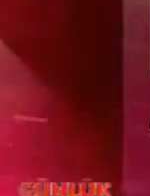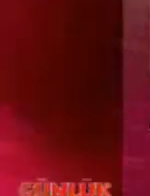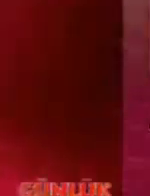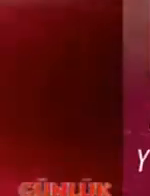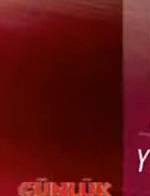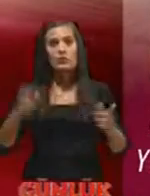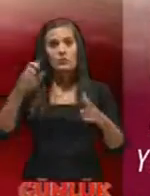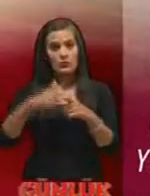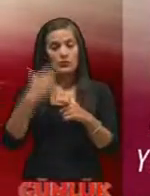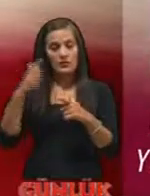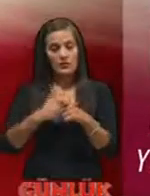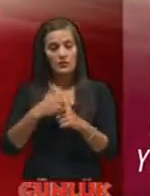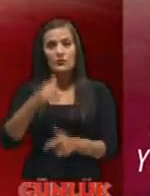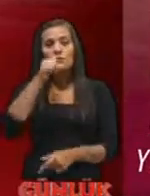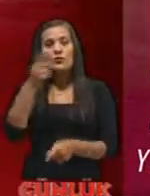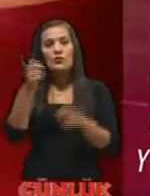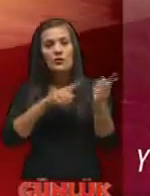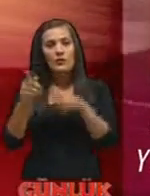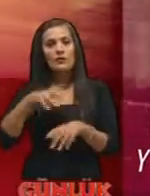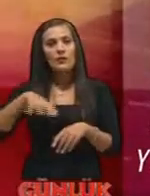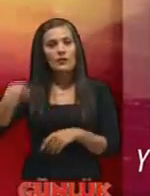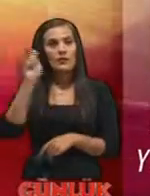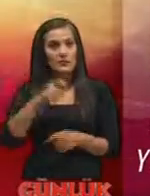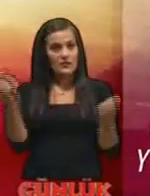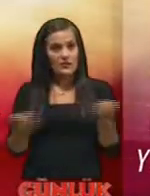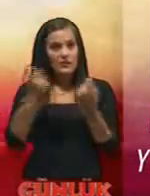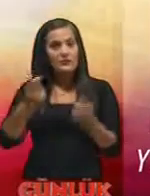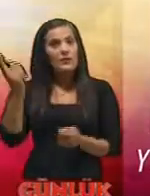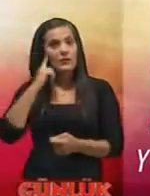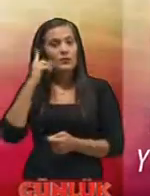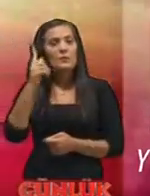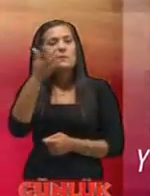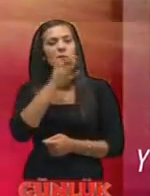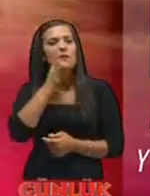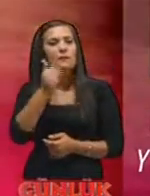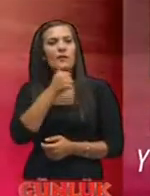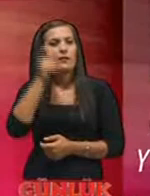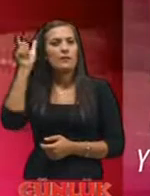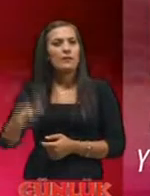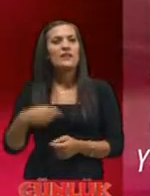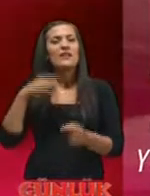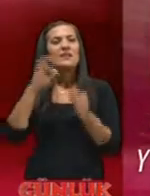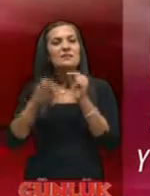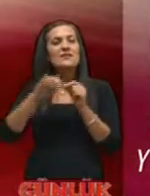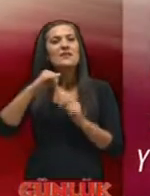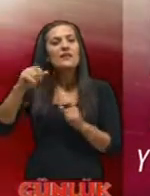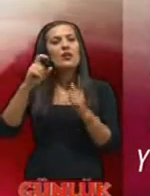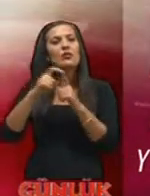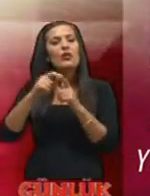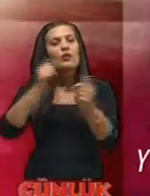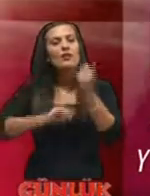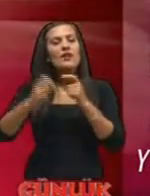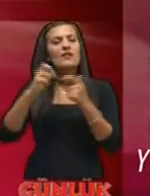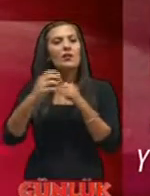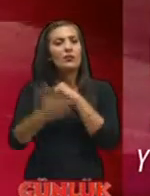Büyük projeleriyle ve su yönetimi alanında yaptığı çalışmalarla anılan bir bilim insanı Kıbrıs Yakın Doğu Üniversitesi Rektör